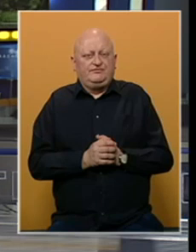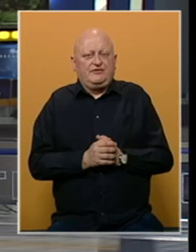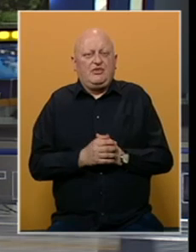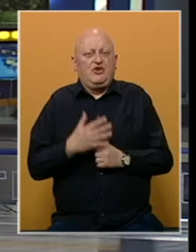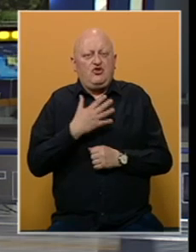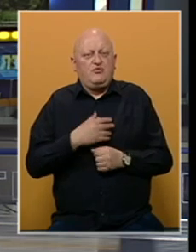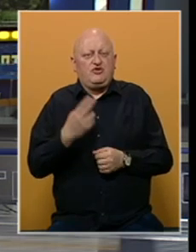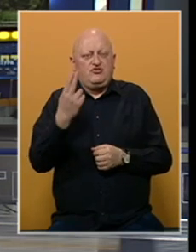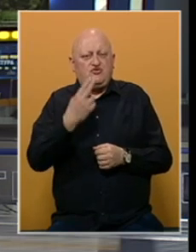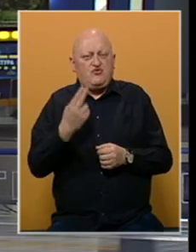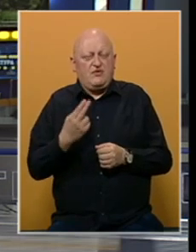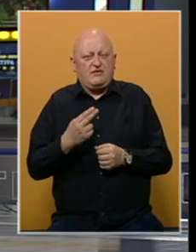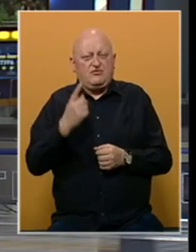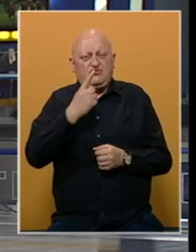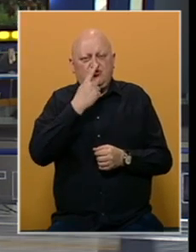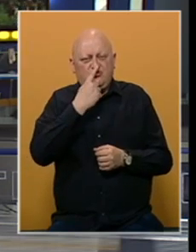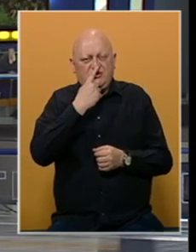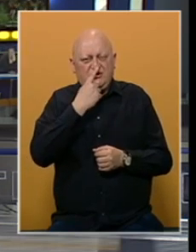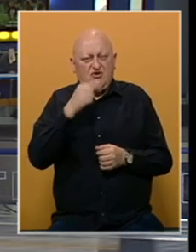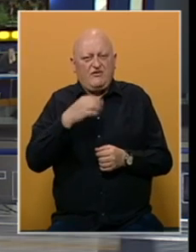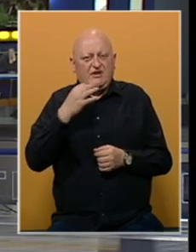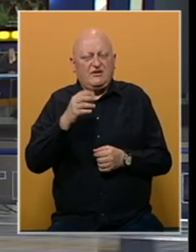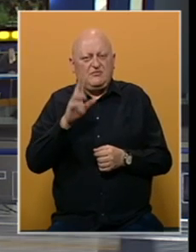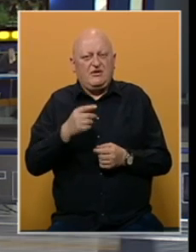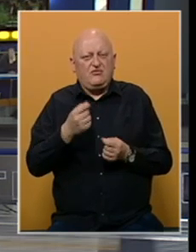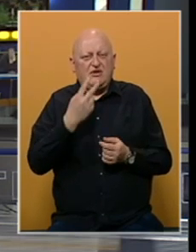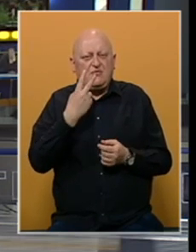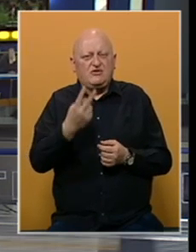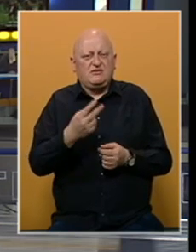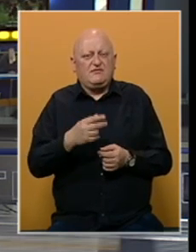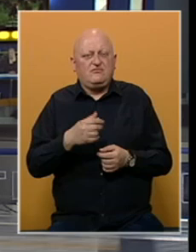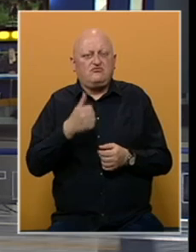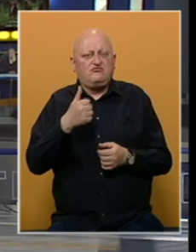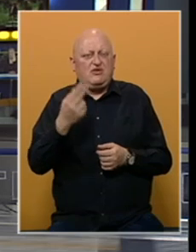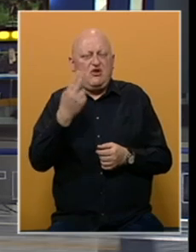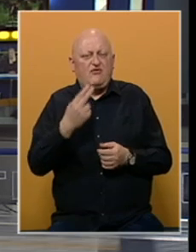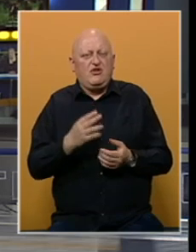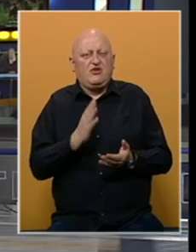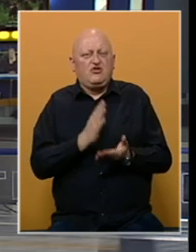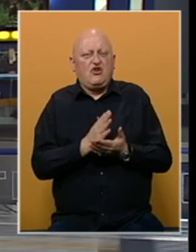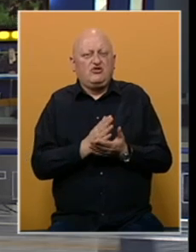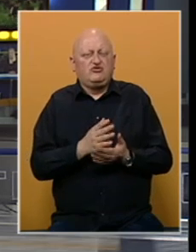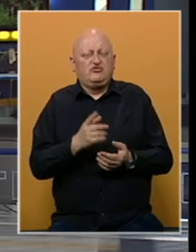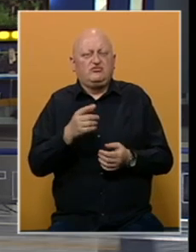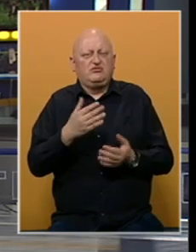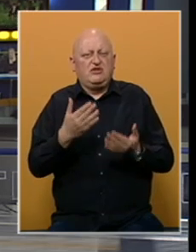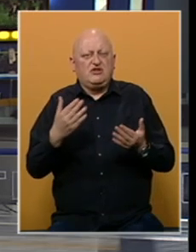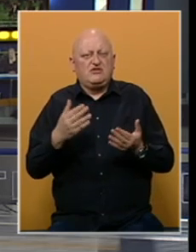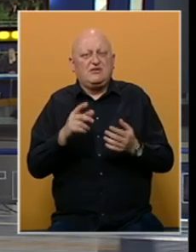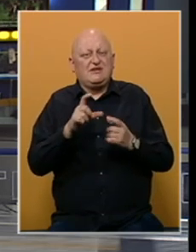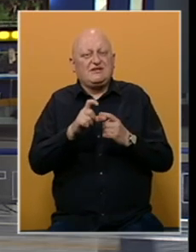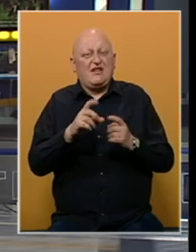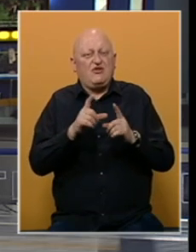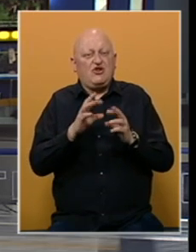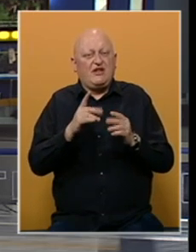Ljubitelji umjetnosti u Permu u Rusiji ovi dana imaju priliku da posete vrhunski likovni događaj, izložbu radova